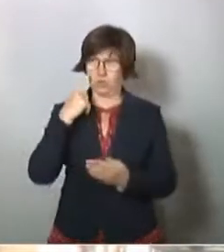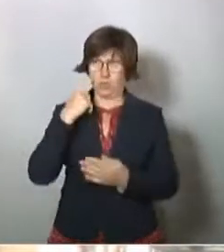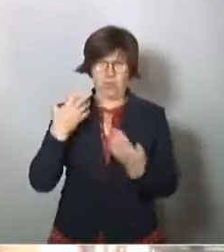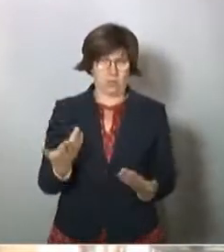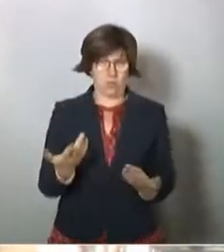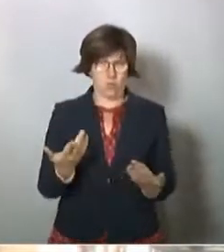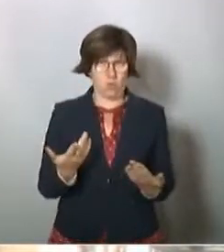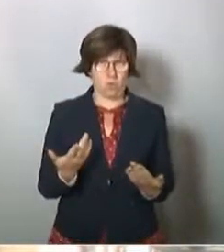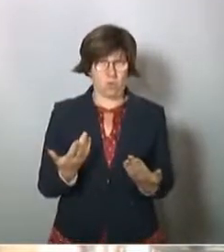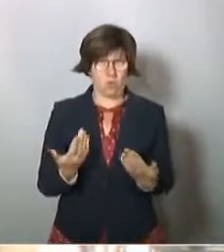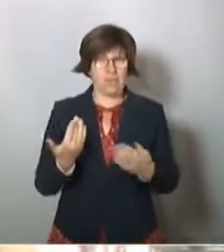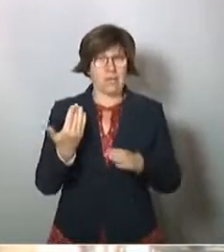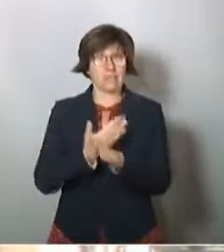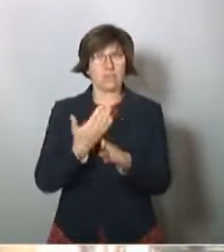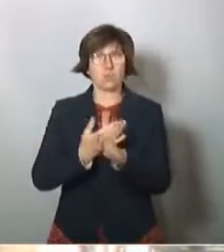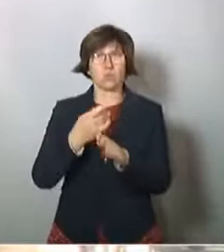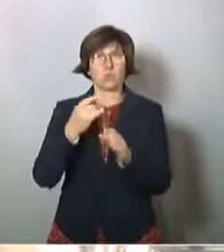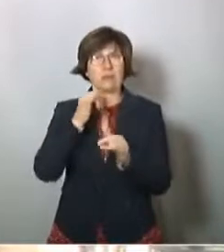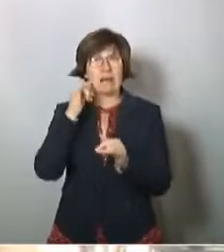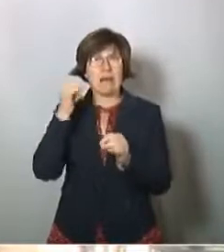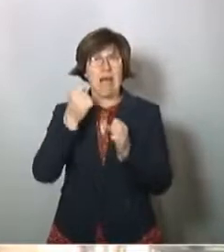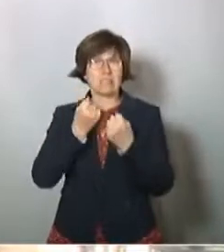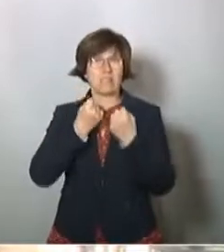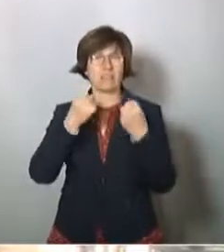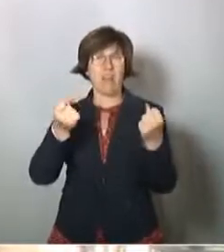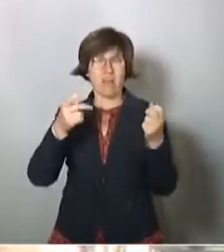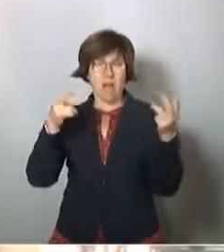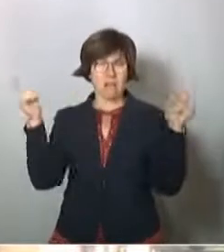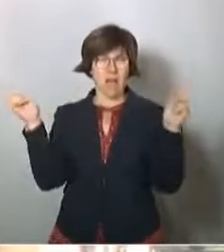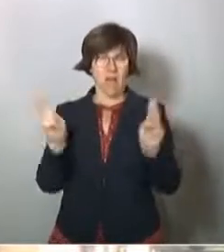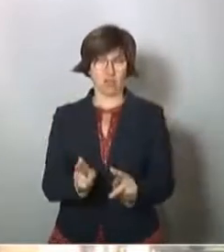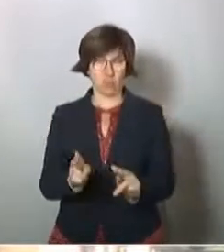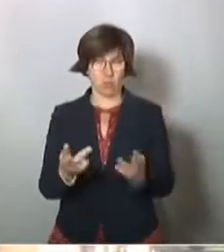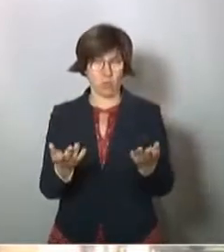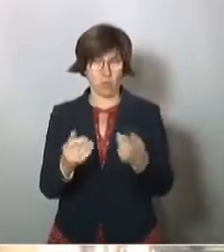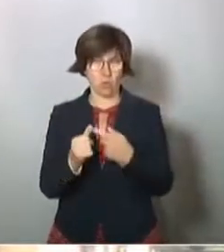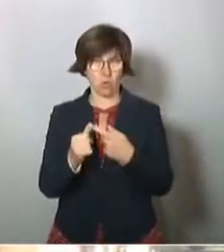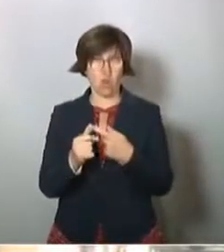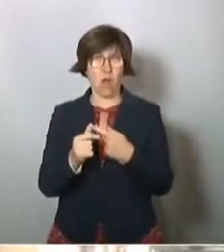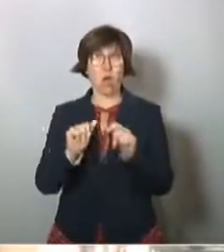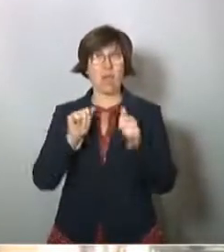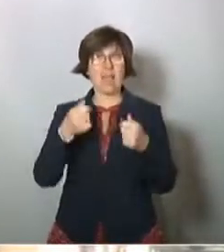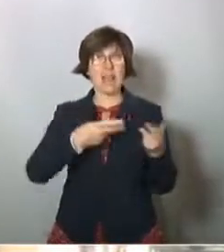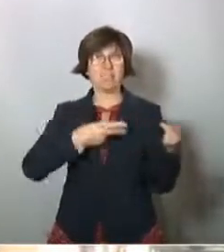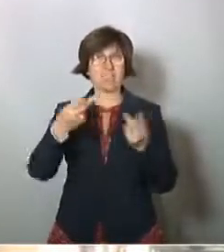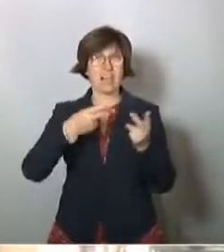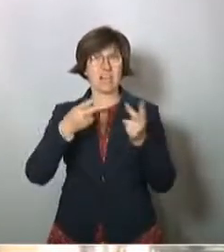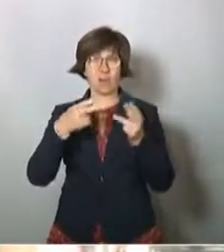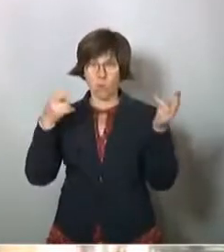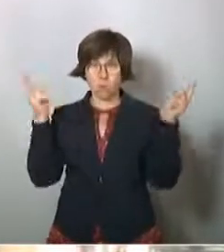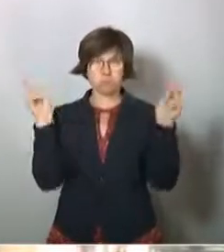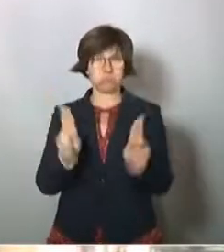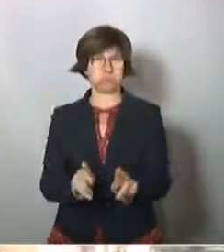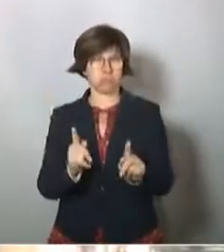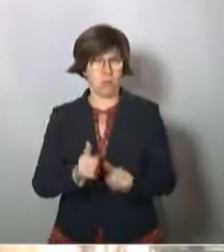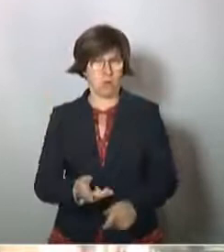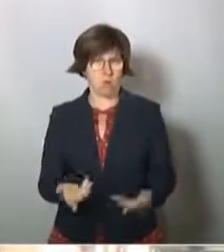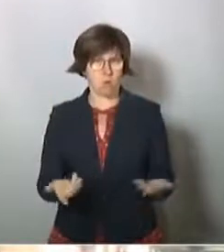die ja nicht nur die Reisefreiheit eingeschränkt haben, sondern auch Hilfslieferungen an,